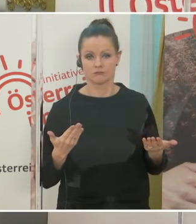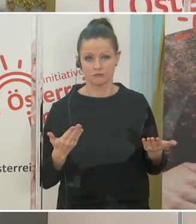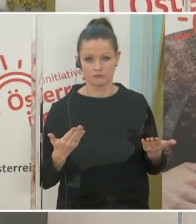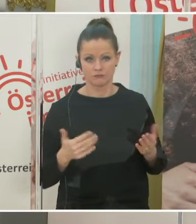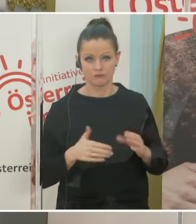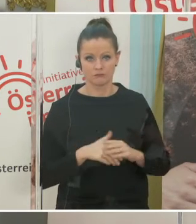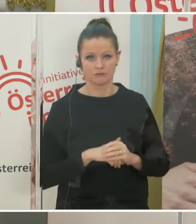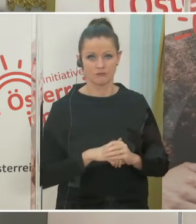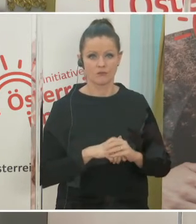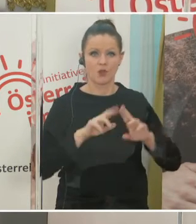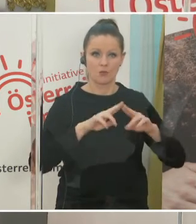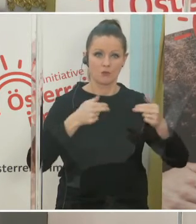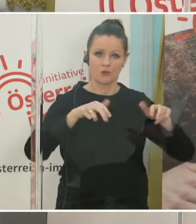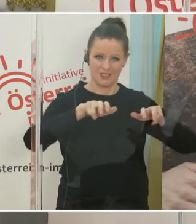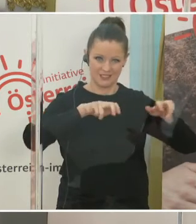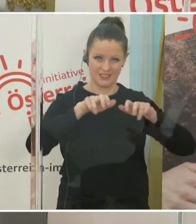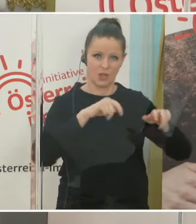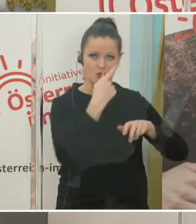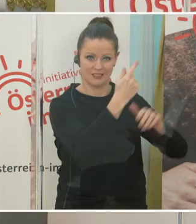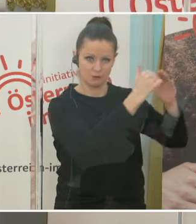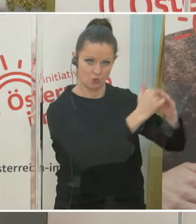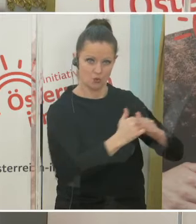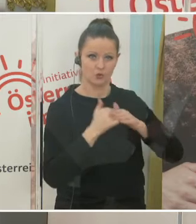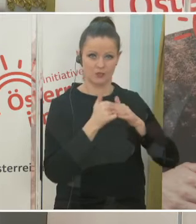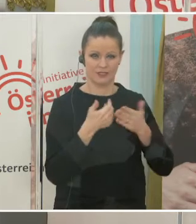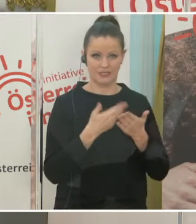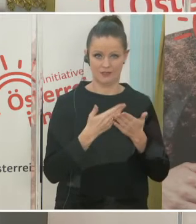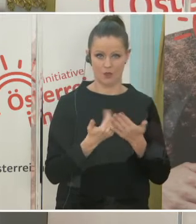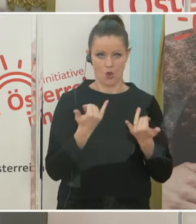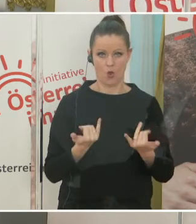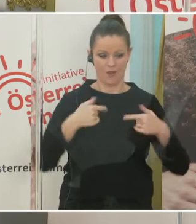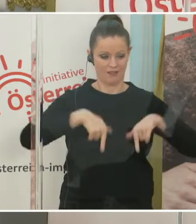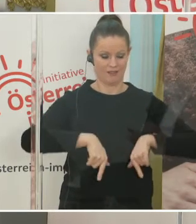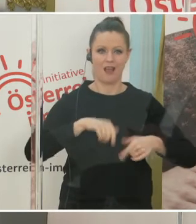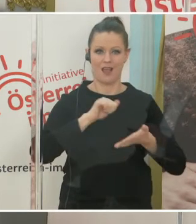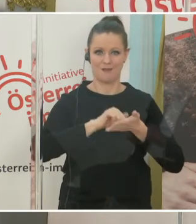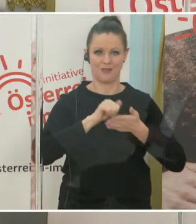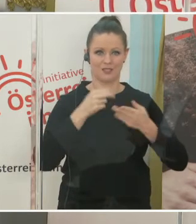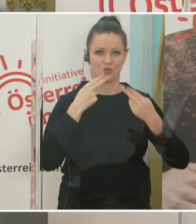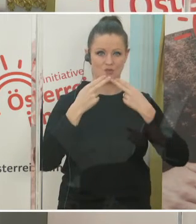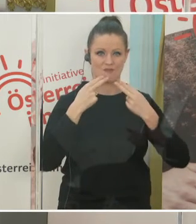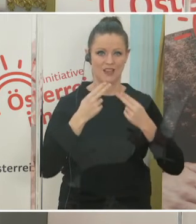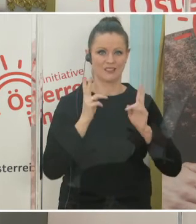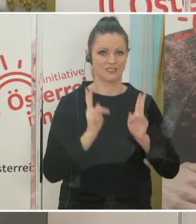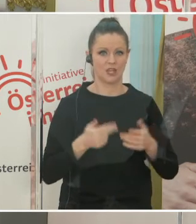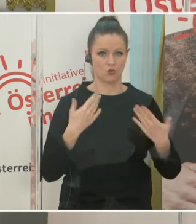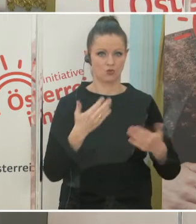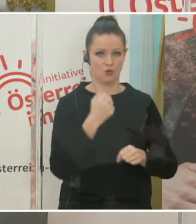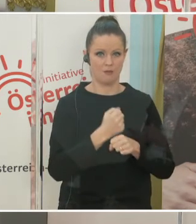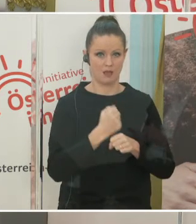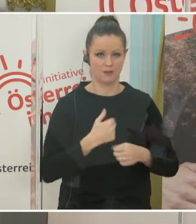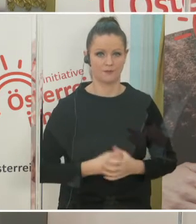haben die Bundesregierung, die uns hier unterstützt, das ist der Grund, warum wir hier auch heute die Pressekonferenz machen können. Ich darf Ihnen heute die